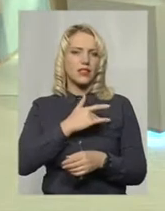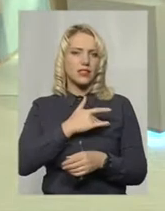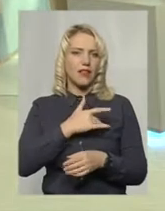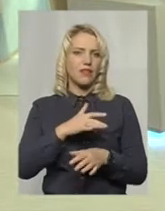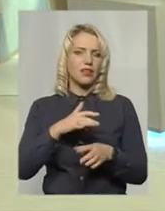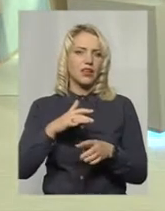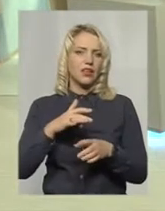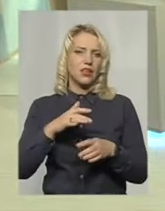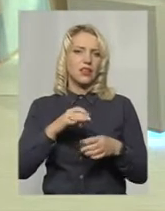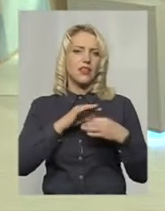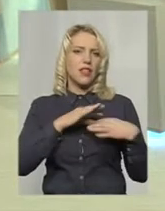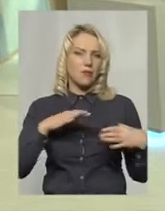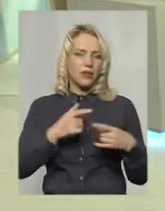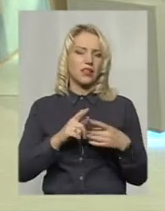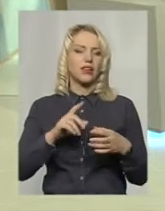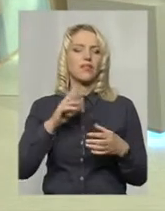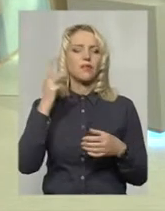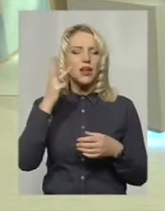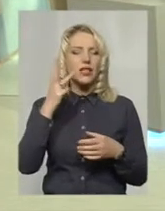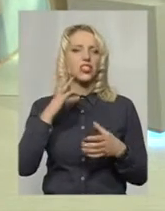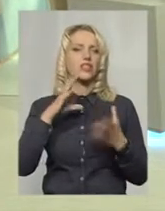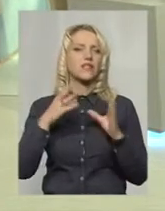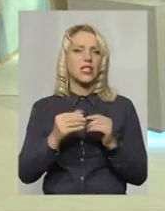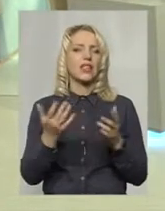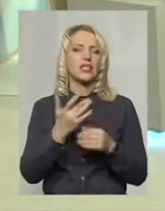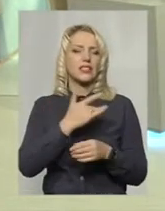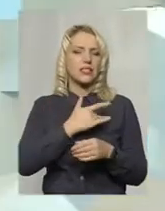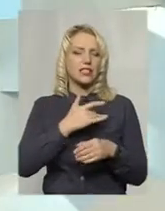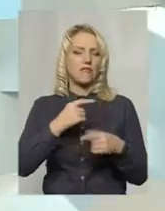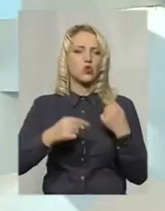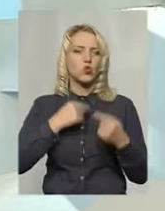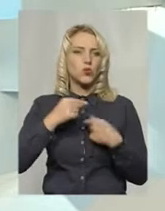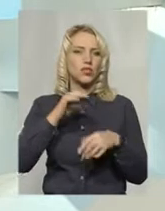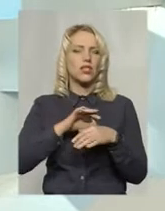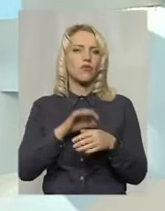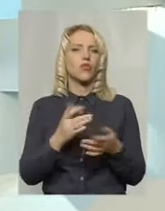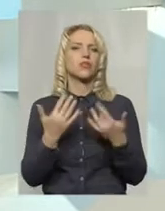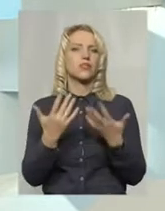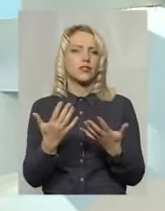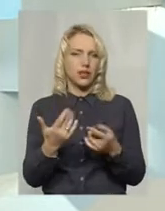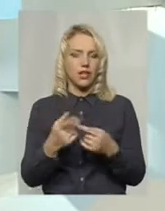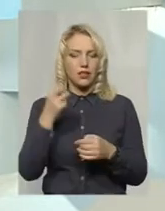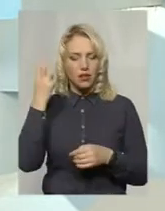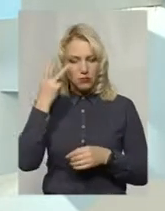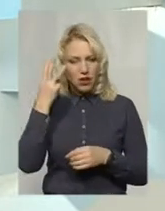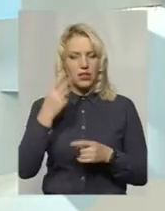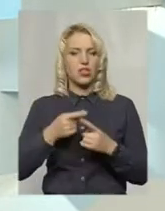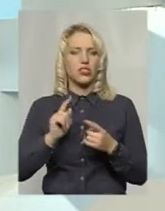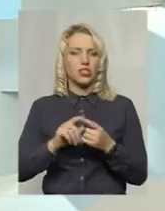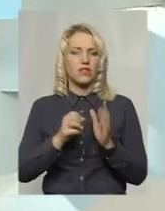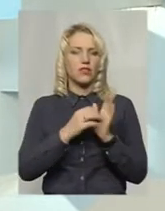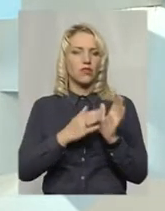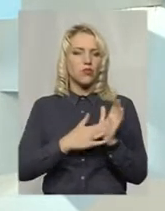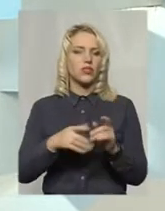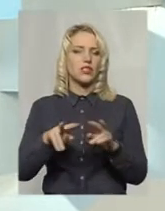стосовно серцевих нападів і загалом серцево-судинних захворювань? На Хмельниччині приблизно відтворюються ті дані, які загалом по